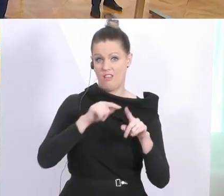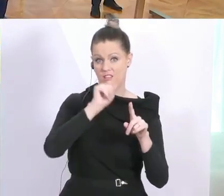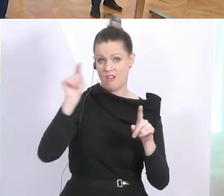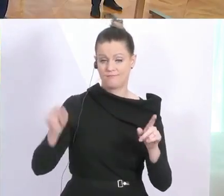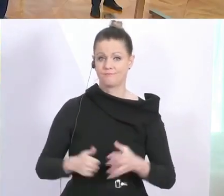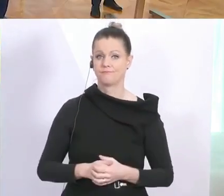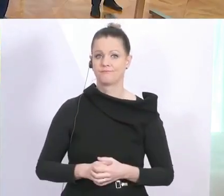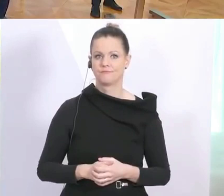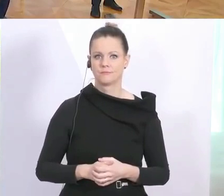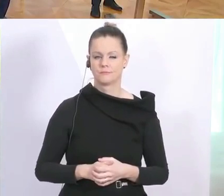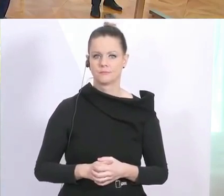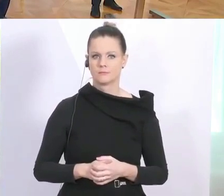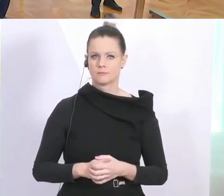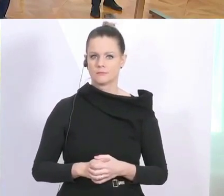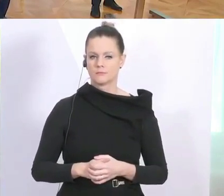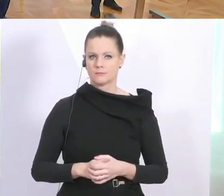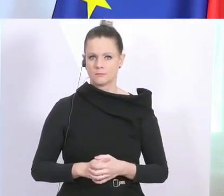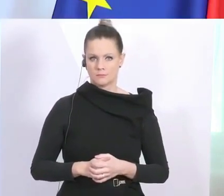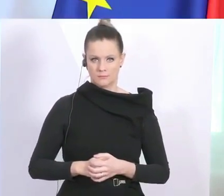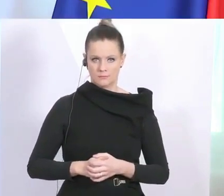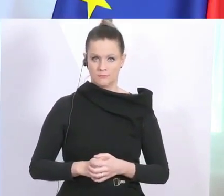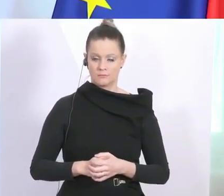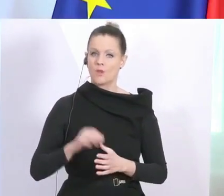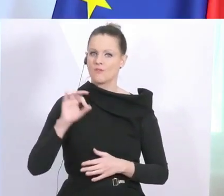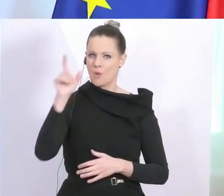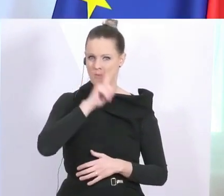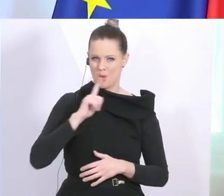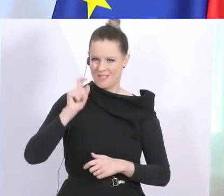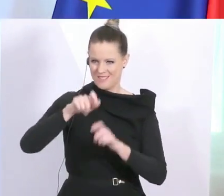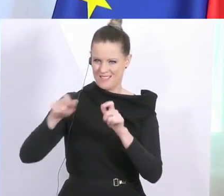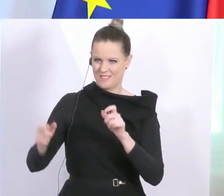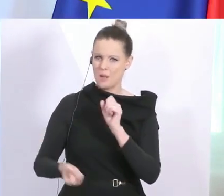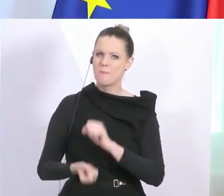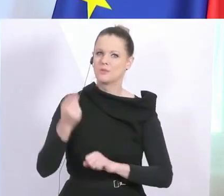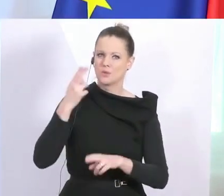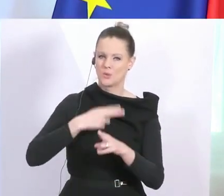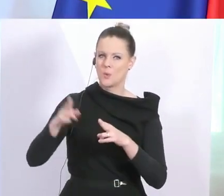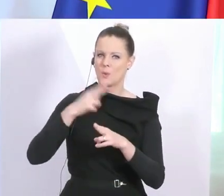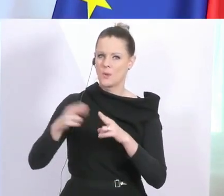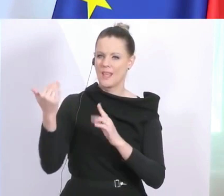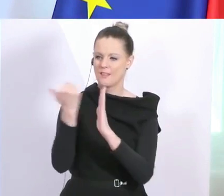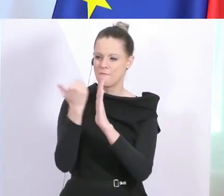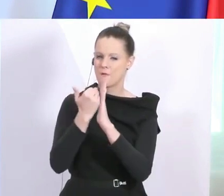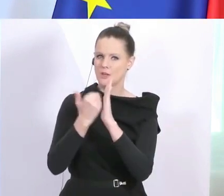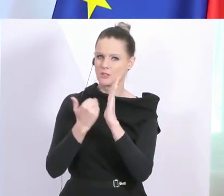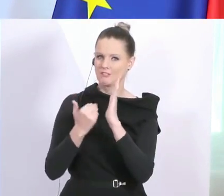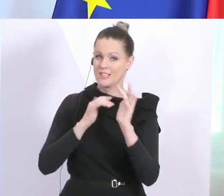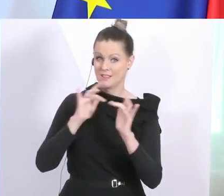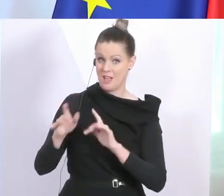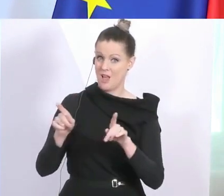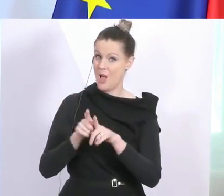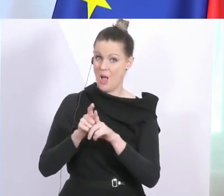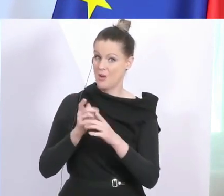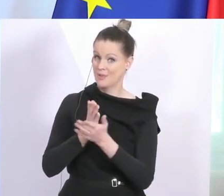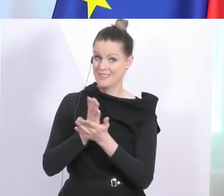Nun zu Ihren Fragen. Es gelten für Polizistinnen und Polizisten besondere Hygienevorschriften. Gleichzeitig erfordert es der